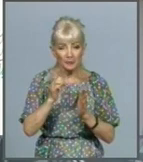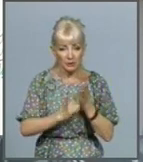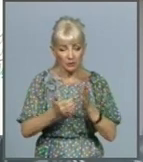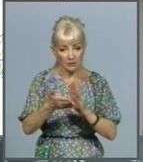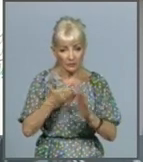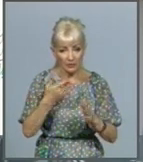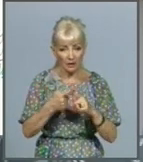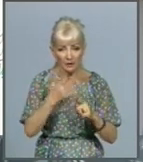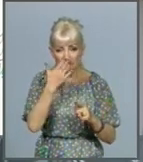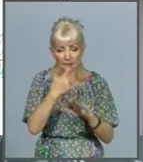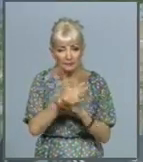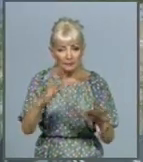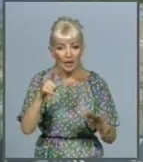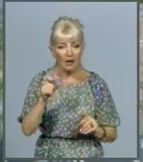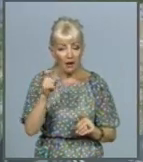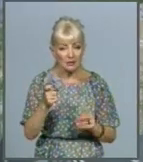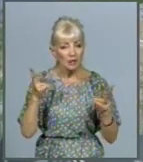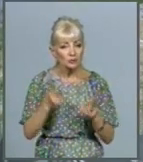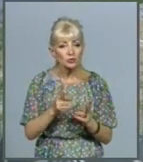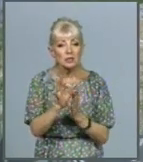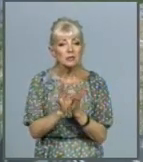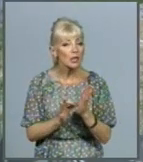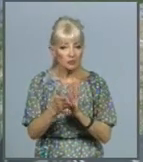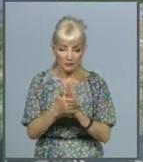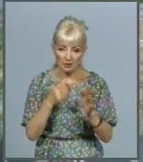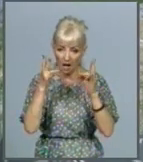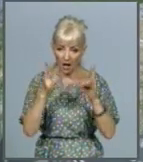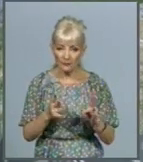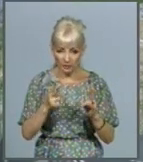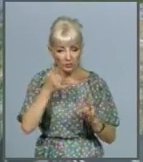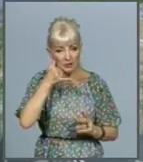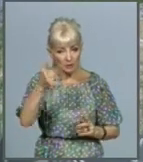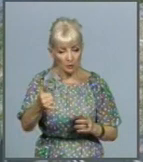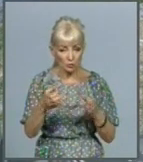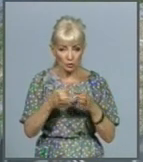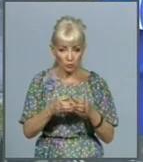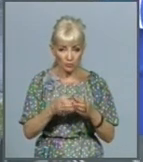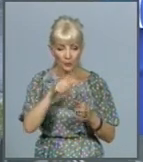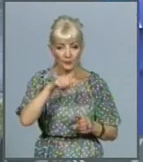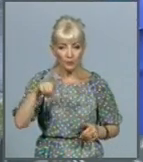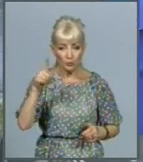випадку потрібно одразу викликати аварійно-диспетчерську службу за номером 104.